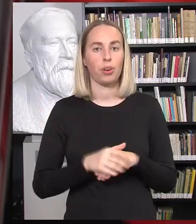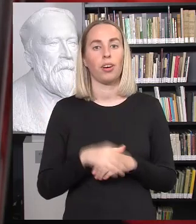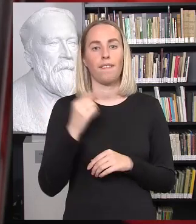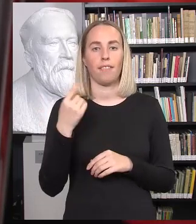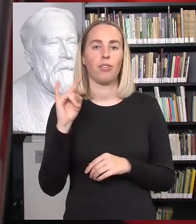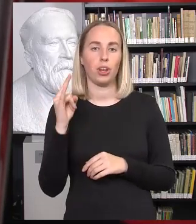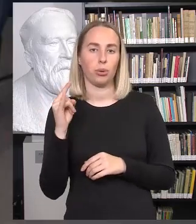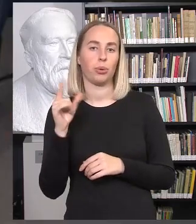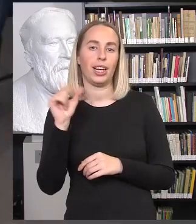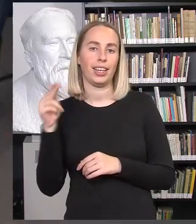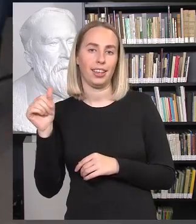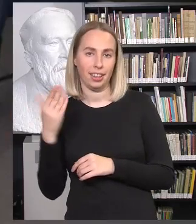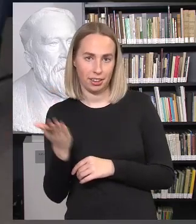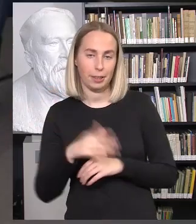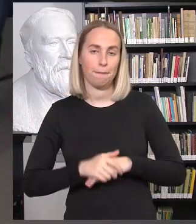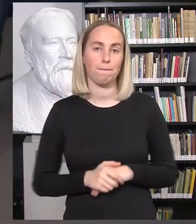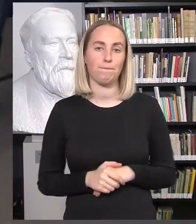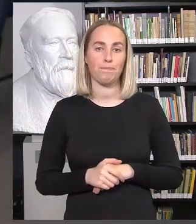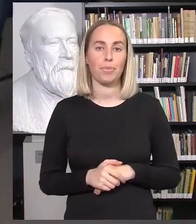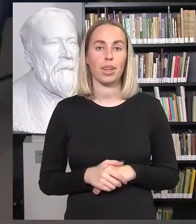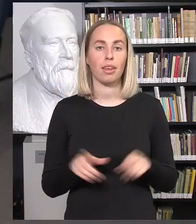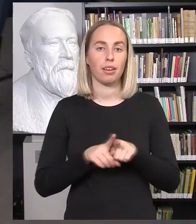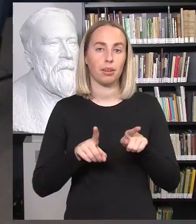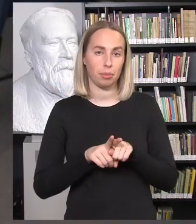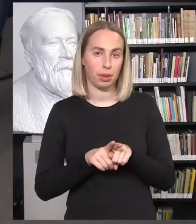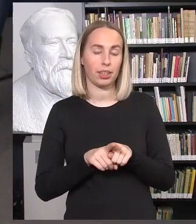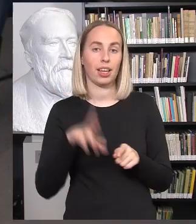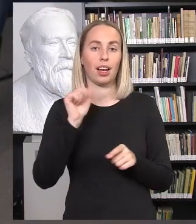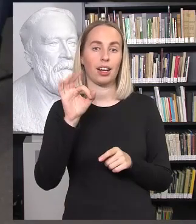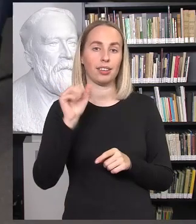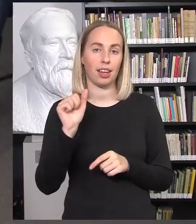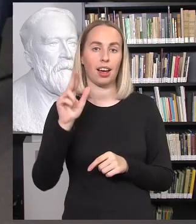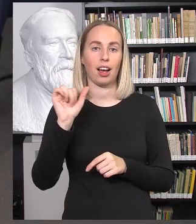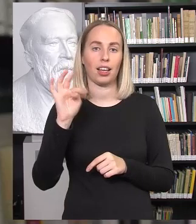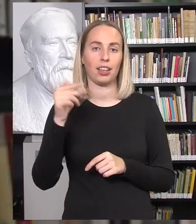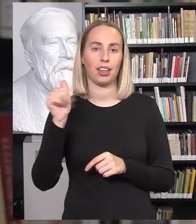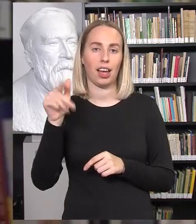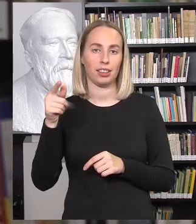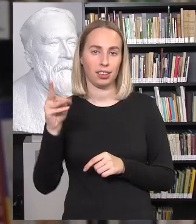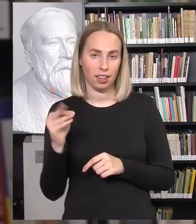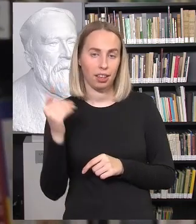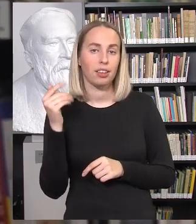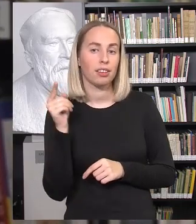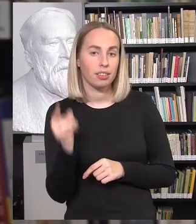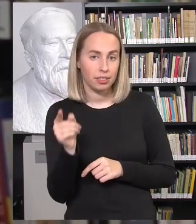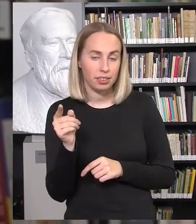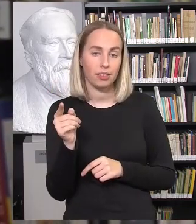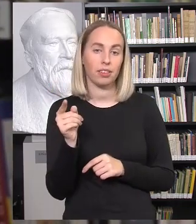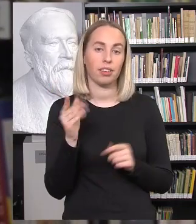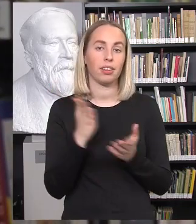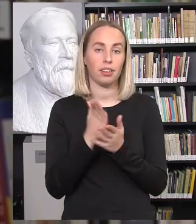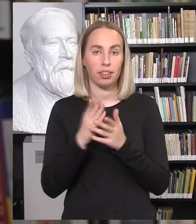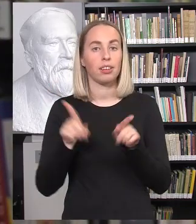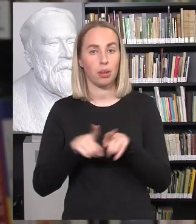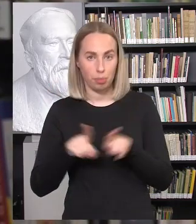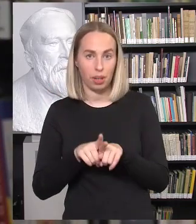Eglė. Sveiki. Ir psichologija Rasa Katinaitė, kuri taip pat yra iš Tolerantiško